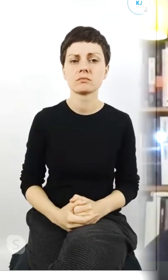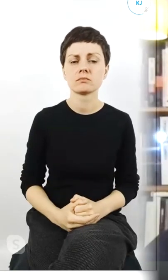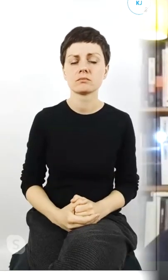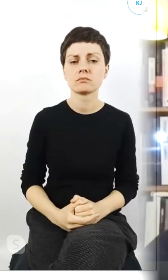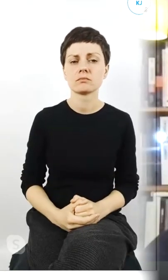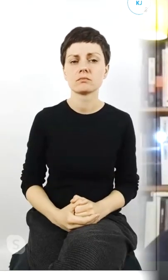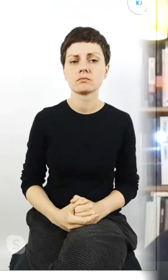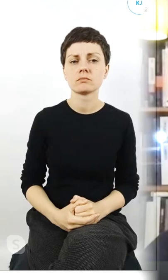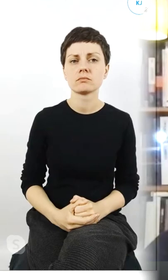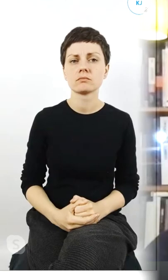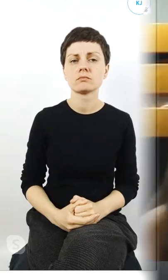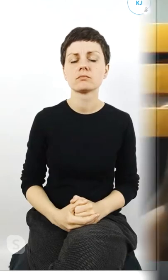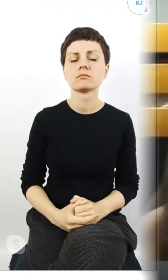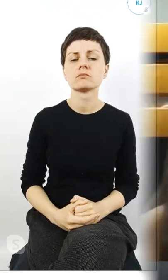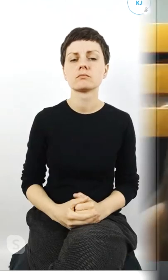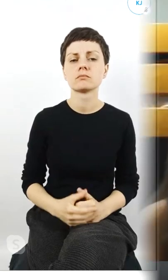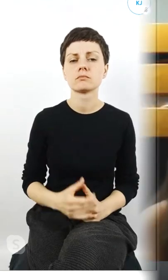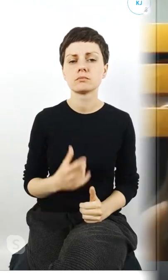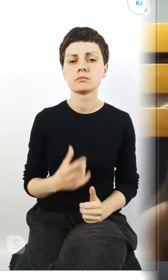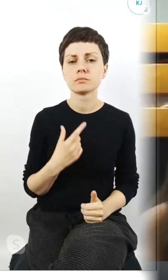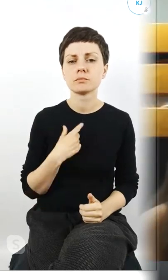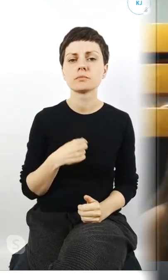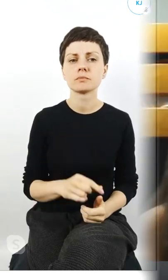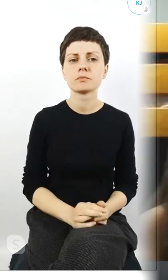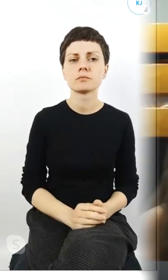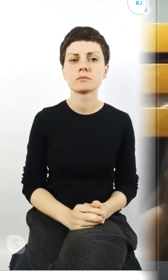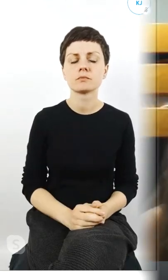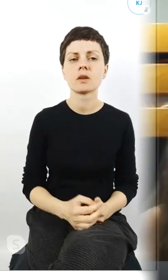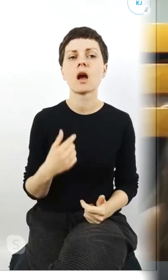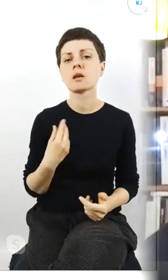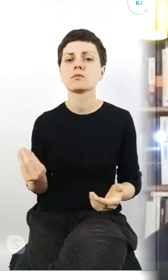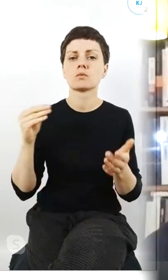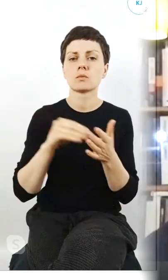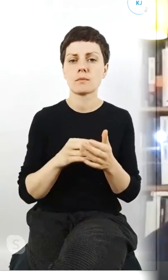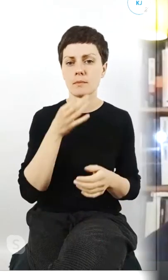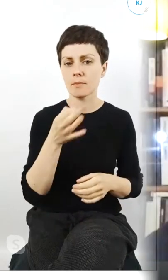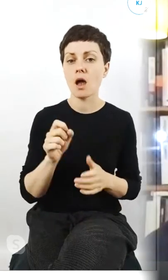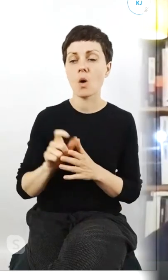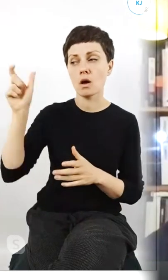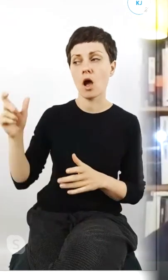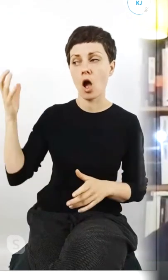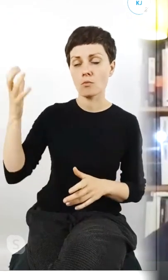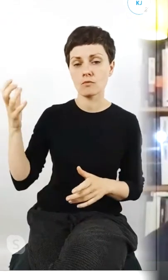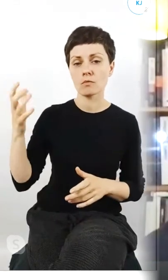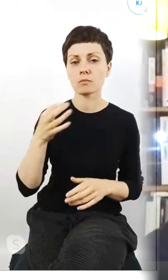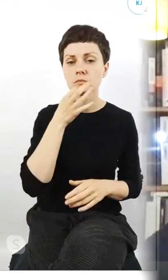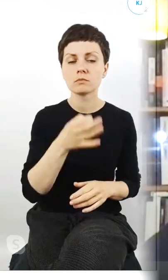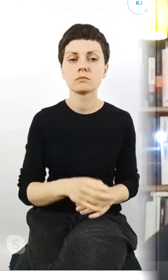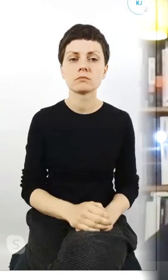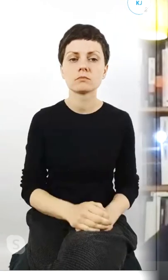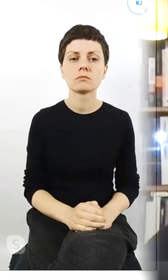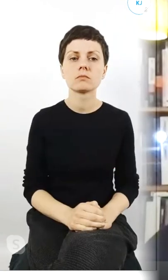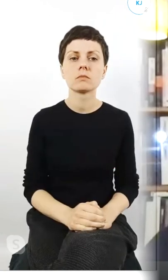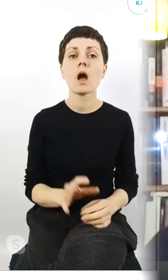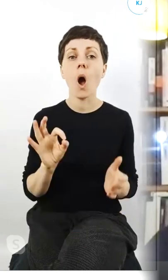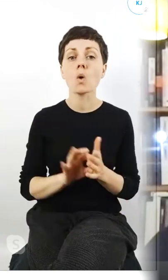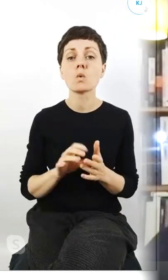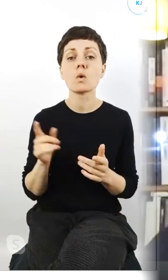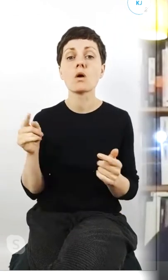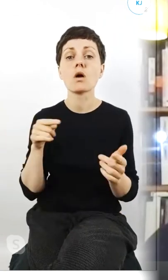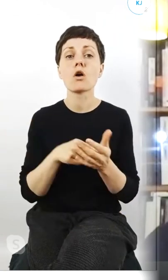ok ja dorzucę pytanie tutaj od widza znowu bo to ono dotyczy zresztą tego co